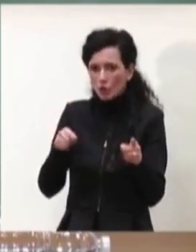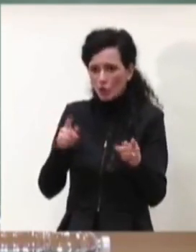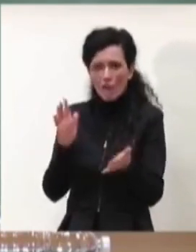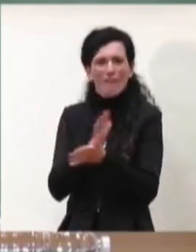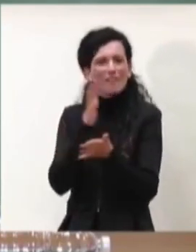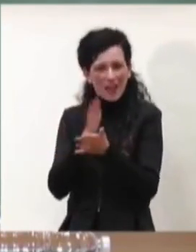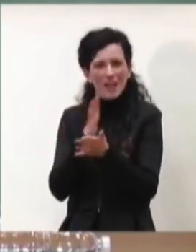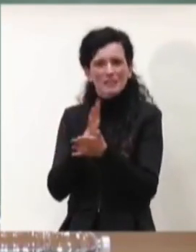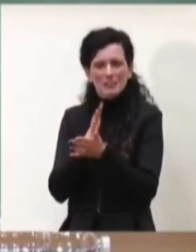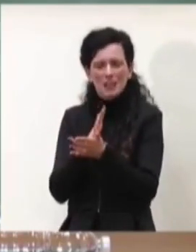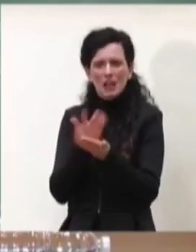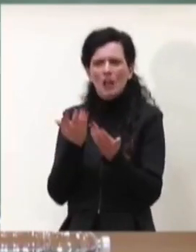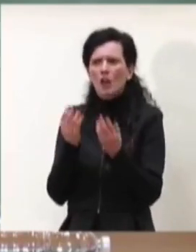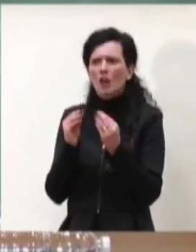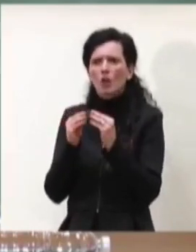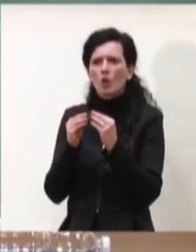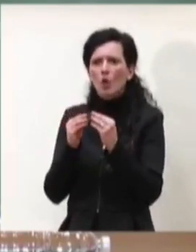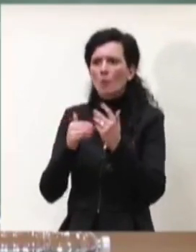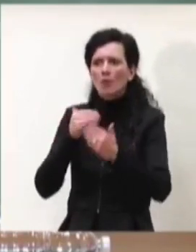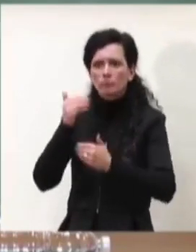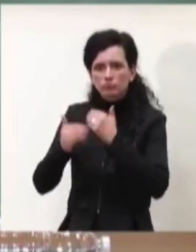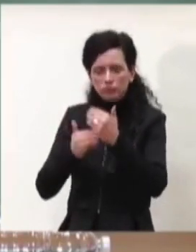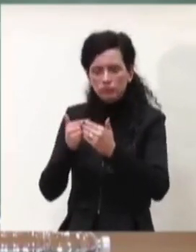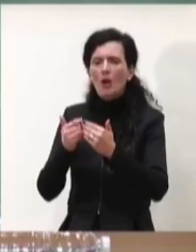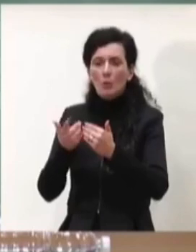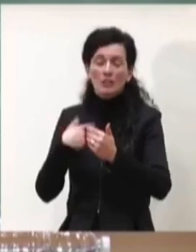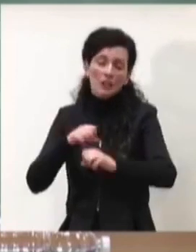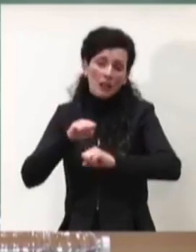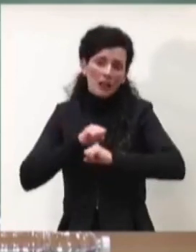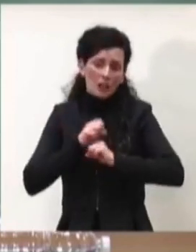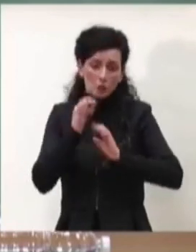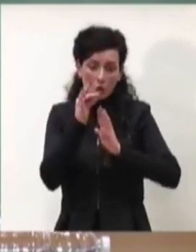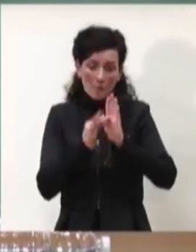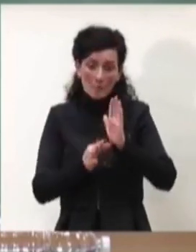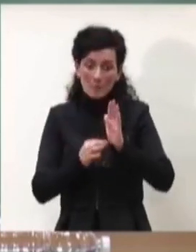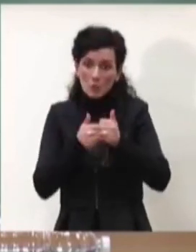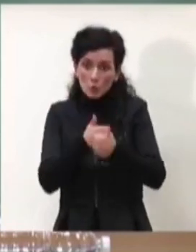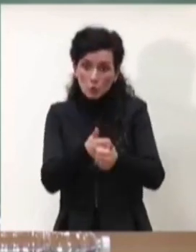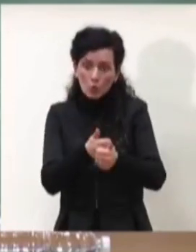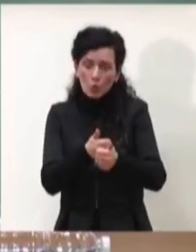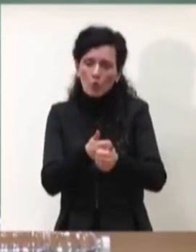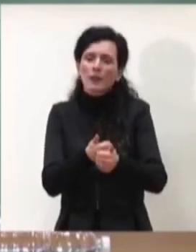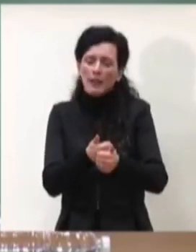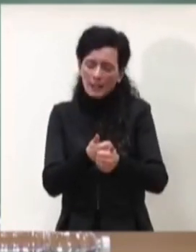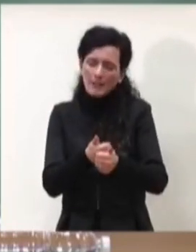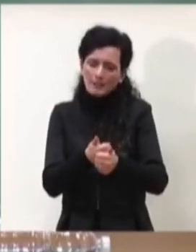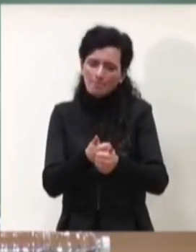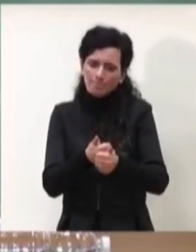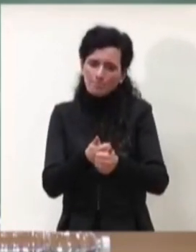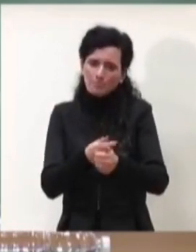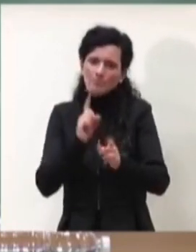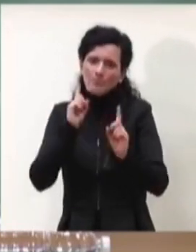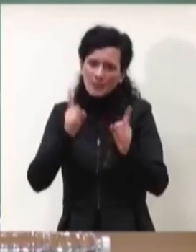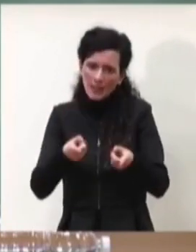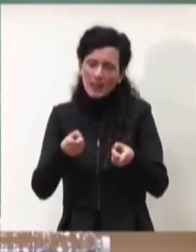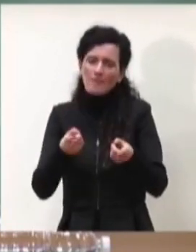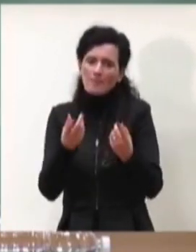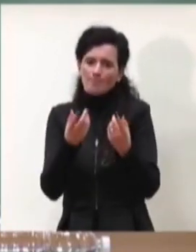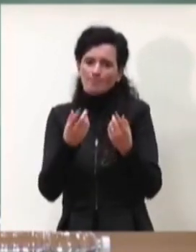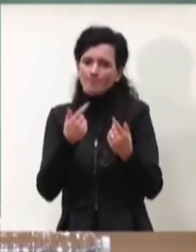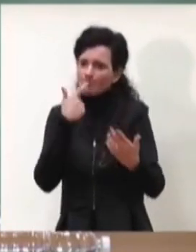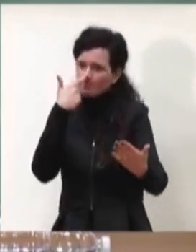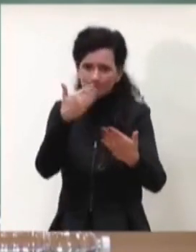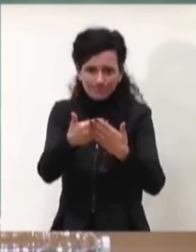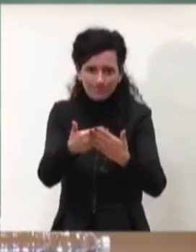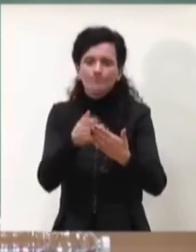festivo credo che le misure che dovremo adottare dovranno essere tempestivamente modulate e applicate in